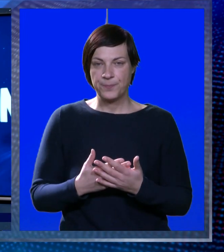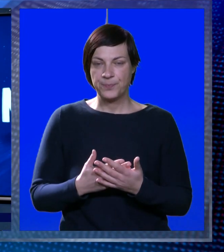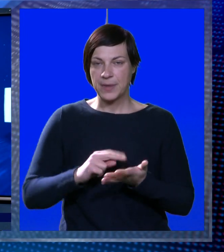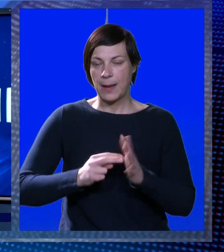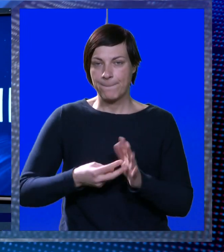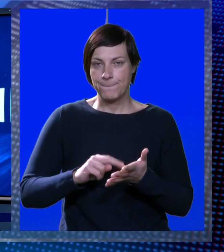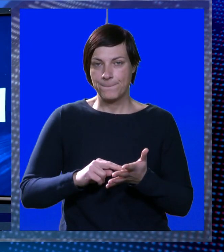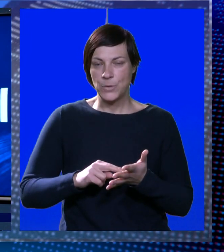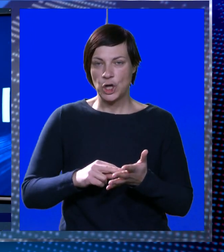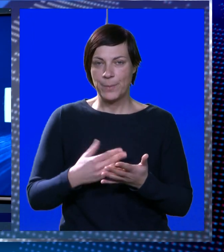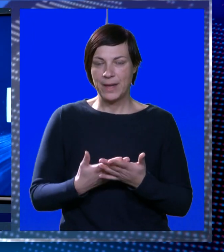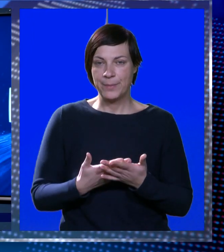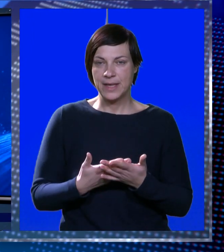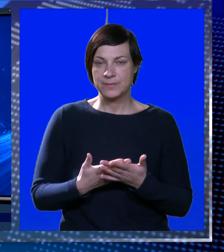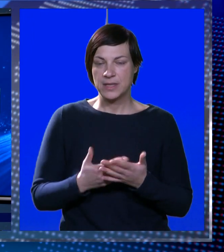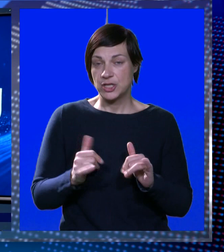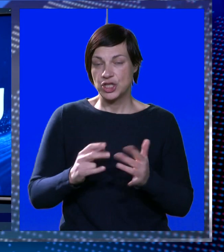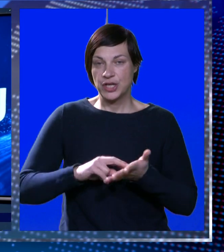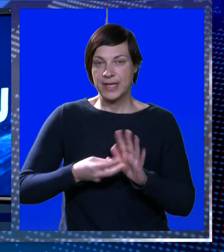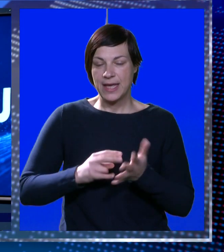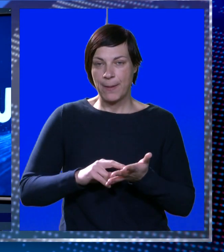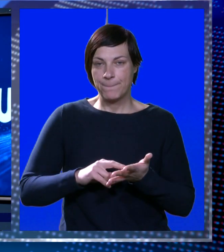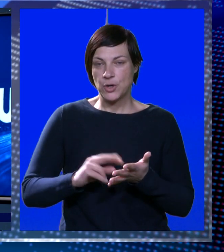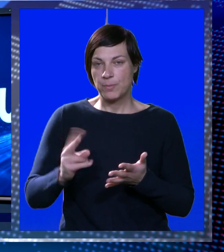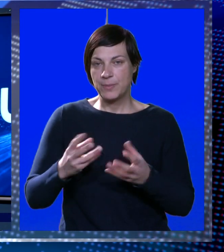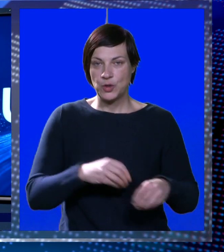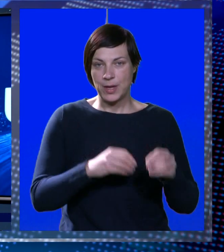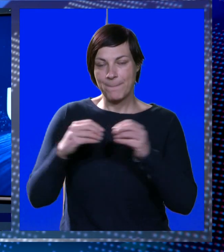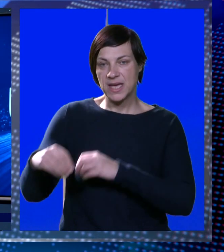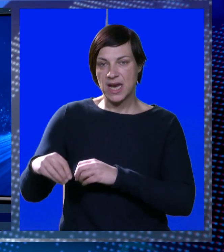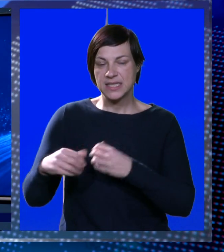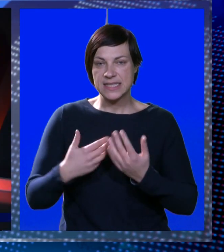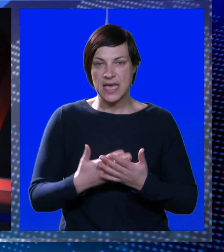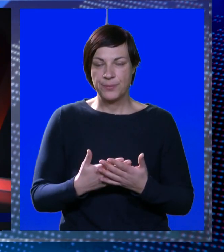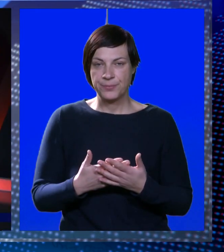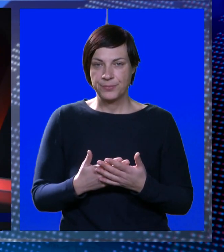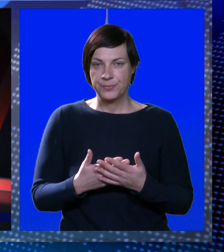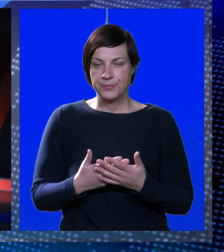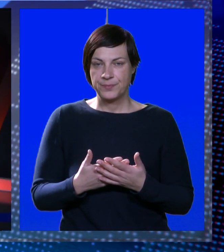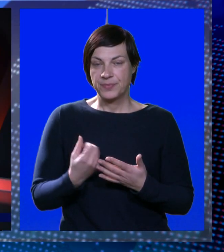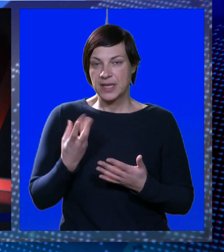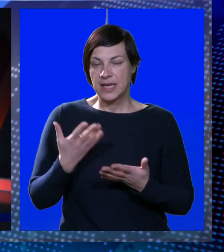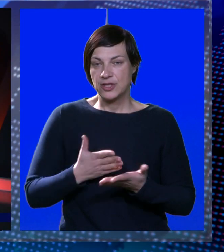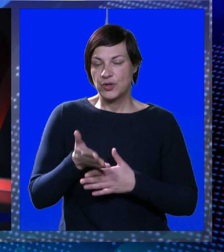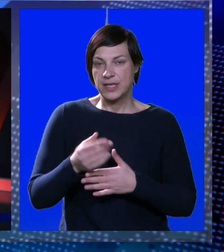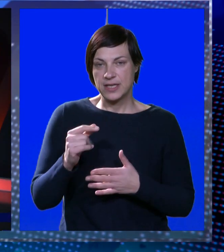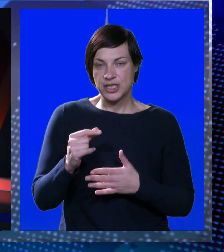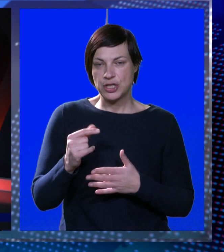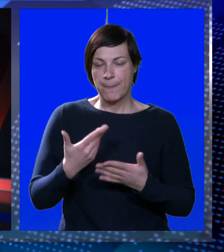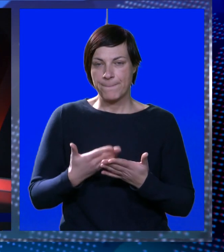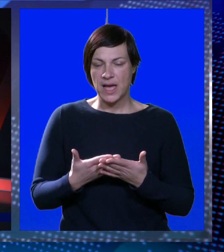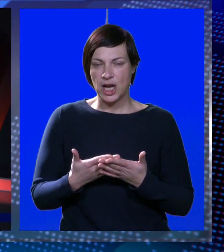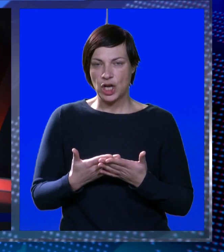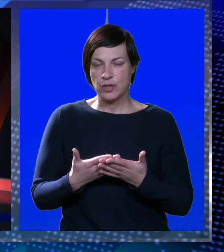jer problem je, što i je problem, te sekundarne migracije. A onda kad to ideš